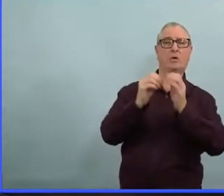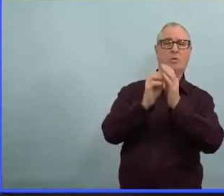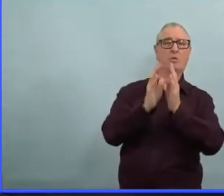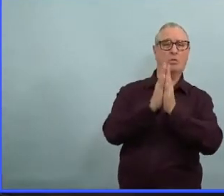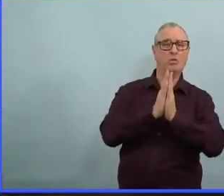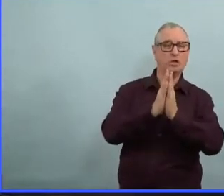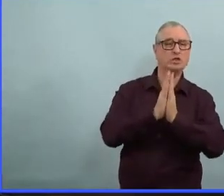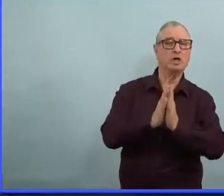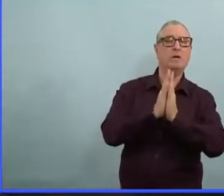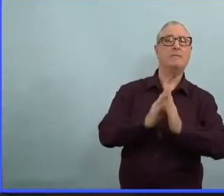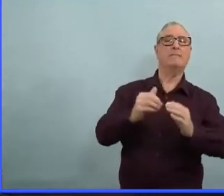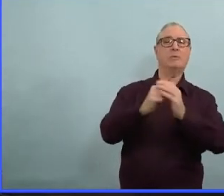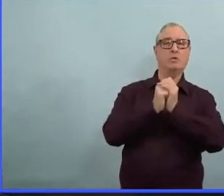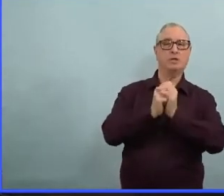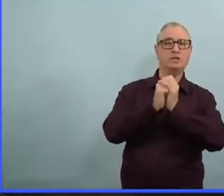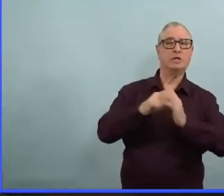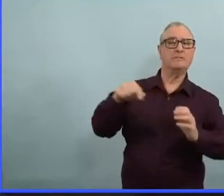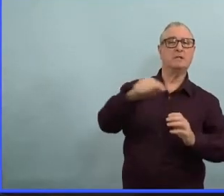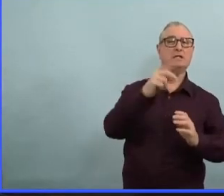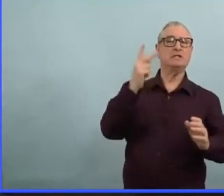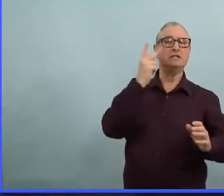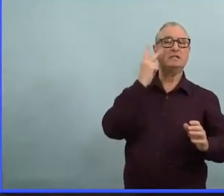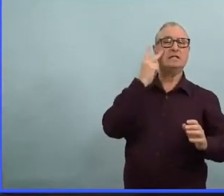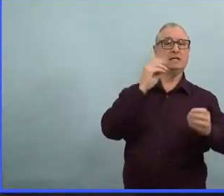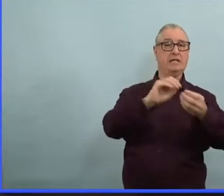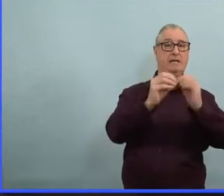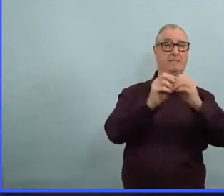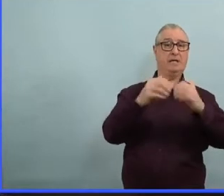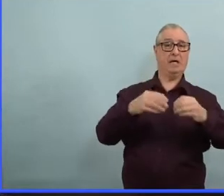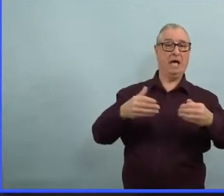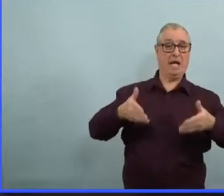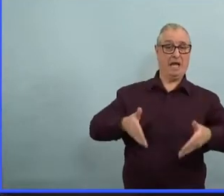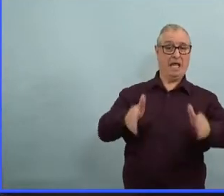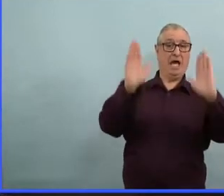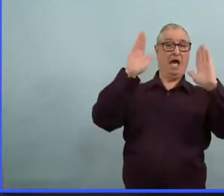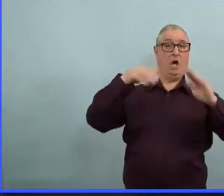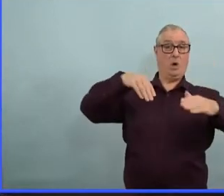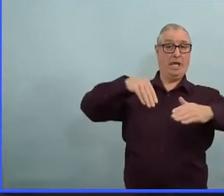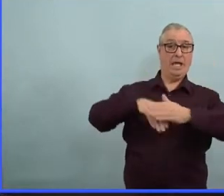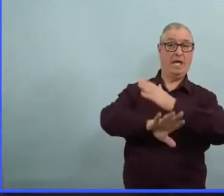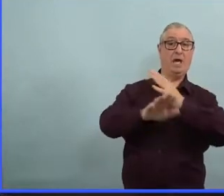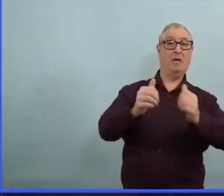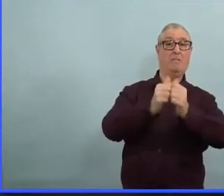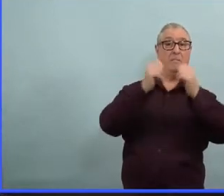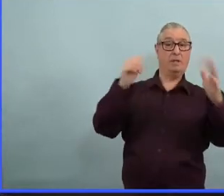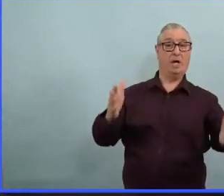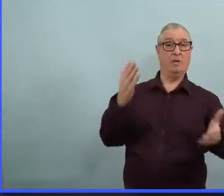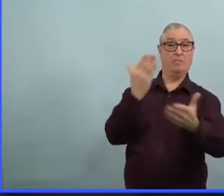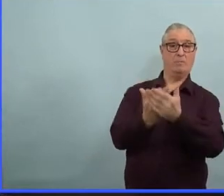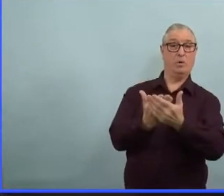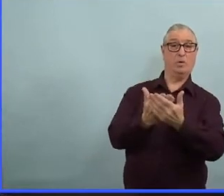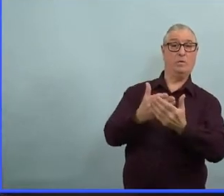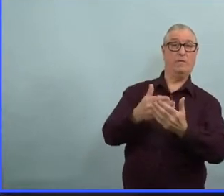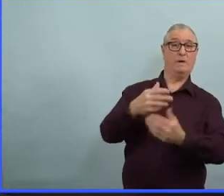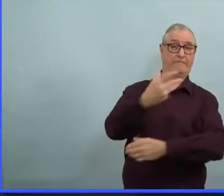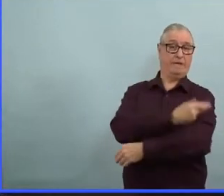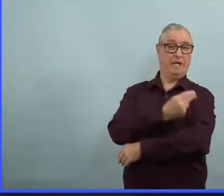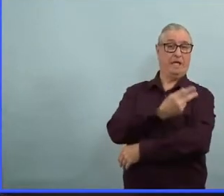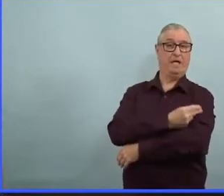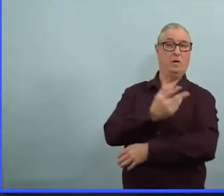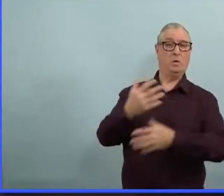capacité, en particulier pour ce qui concerne l'absence de vaccination. pourquoi est-ce que vous avez décidé de faire ça?